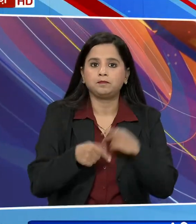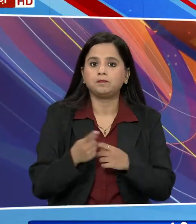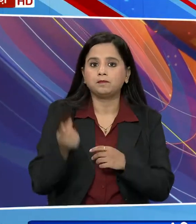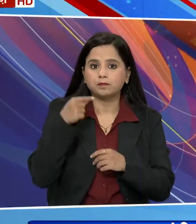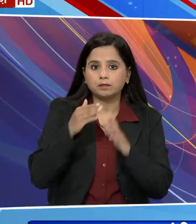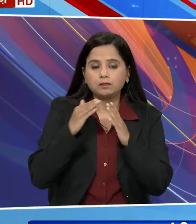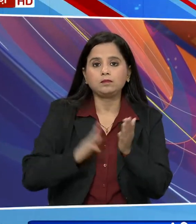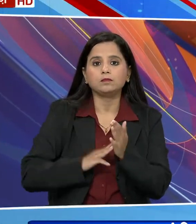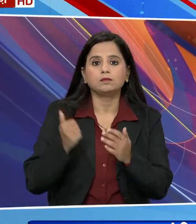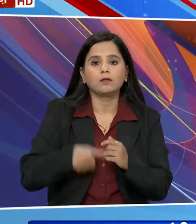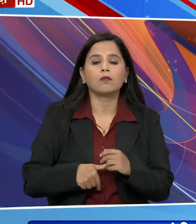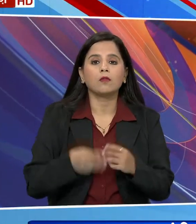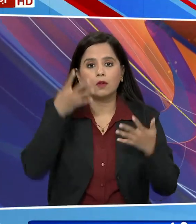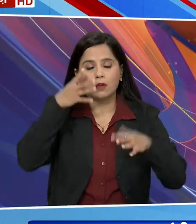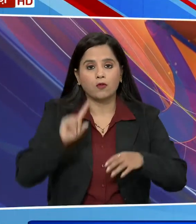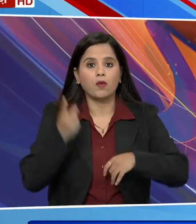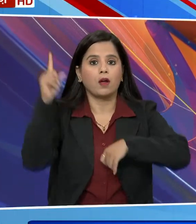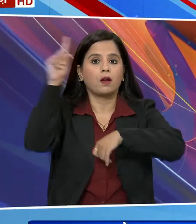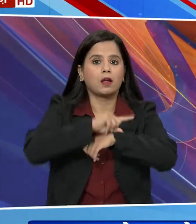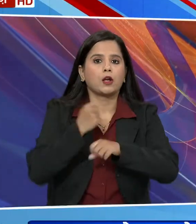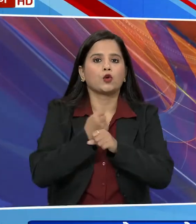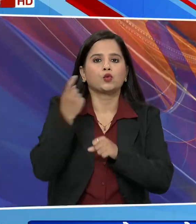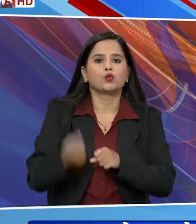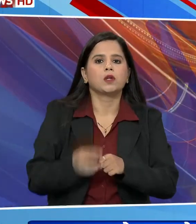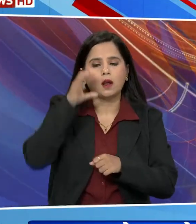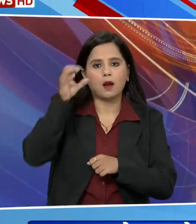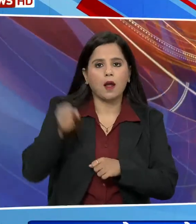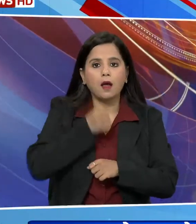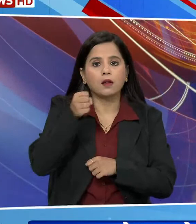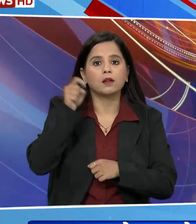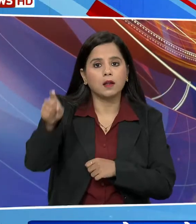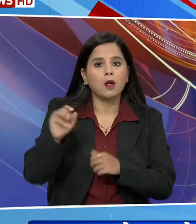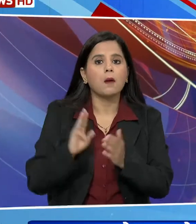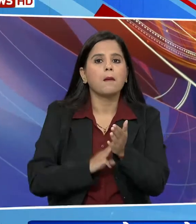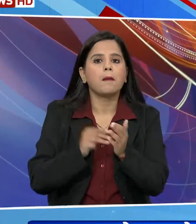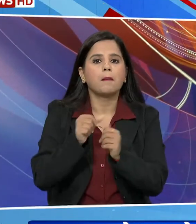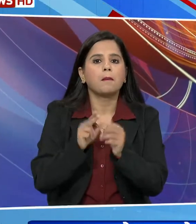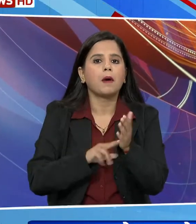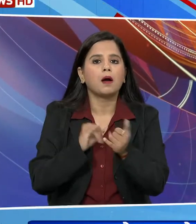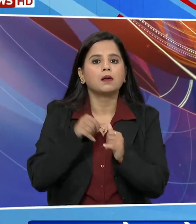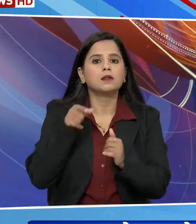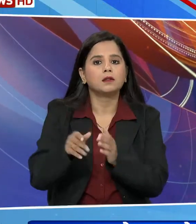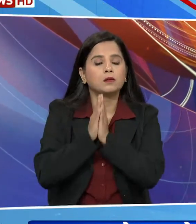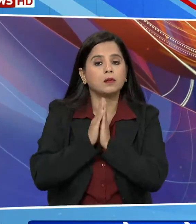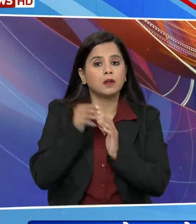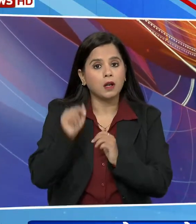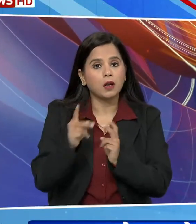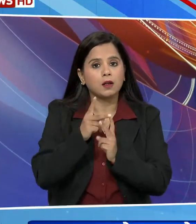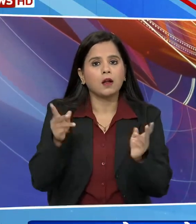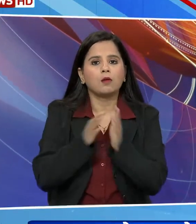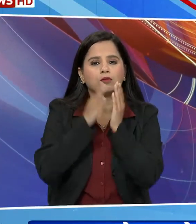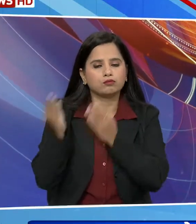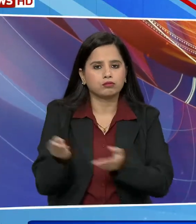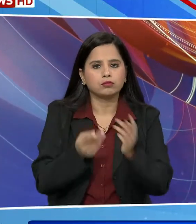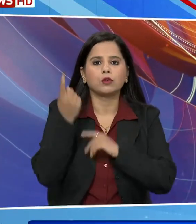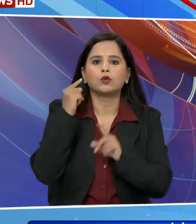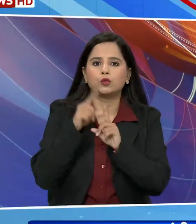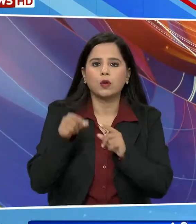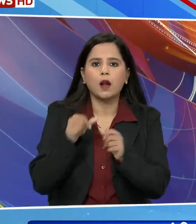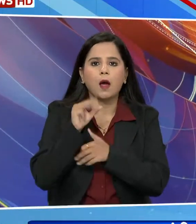मंज् ने नवारत्र के पहले दिन कुछ वठ्वात के गांधिनागर के मांसा में बहुचर माता मंदिर में पूजा अर्शना की